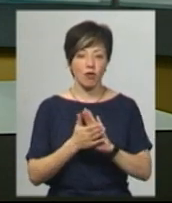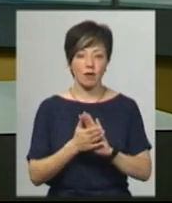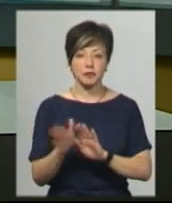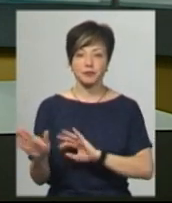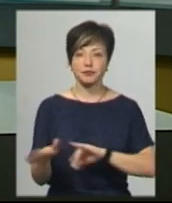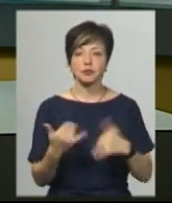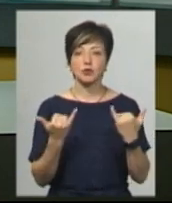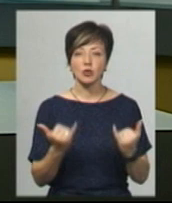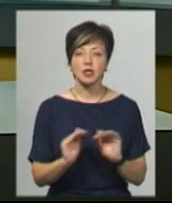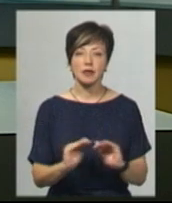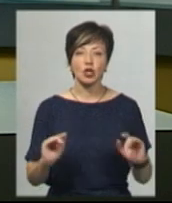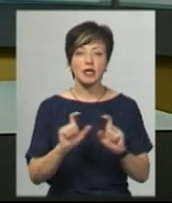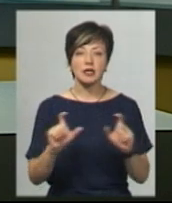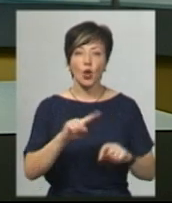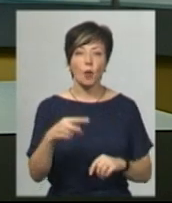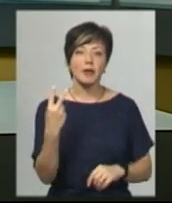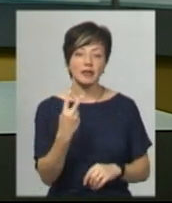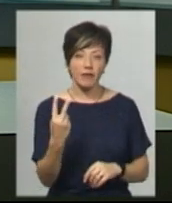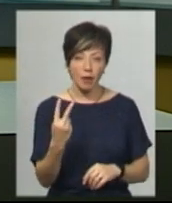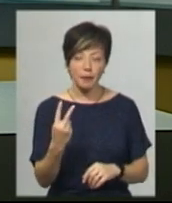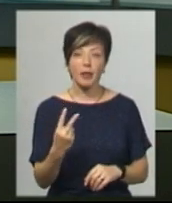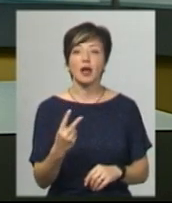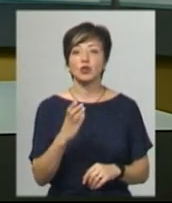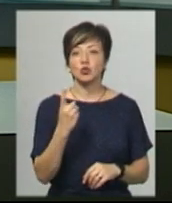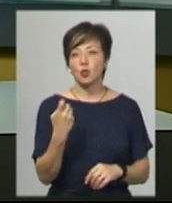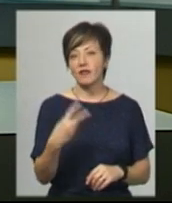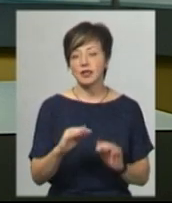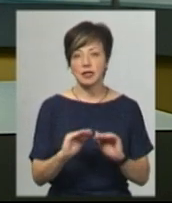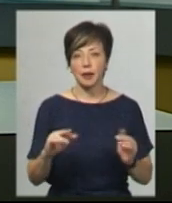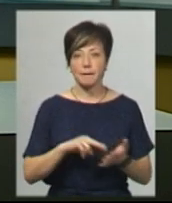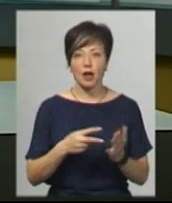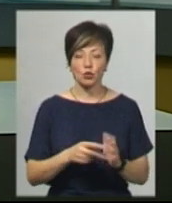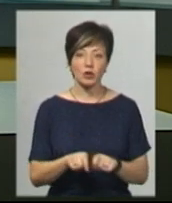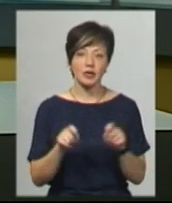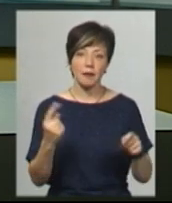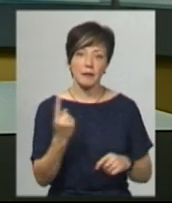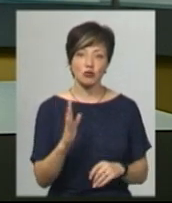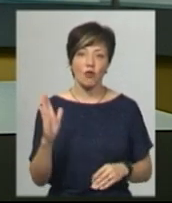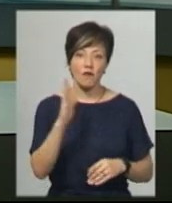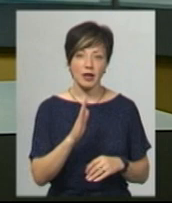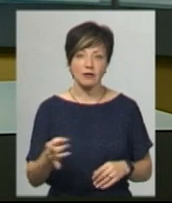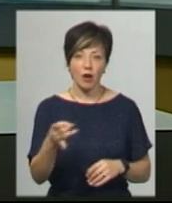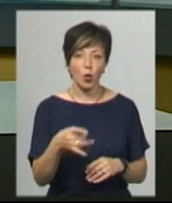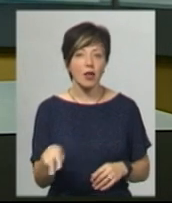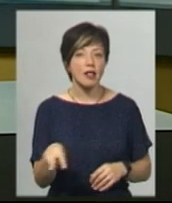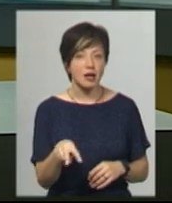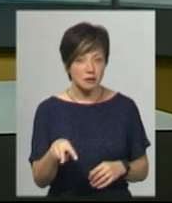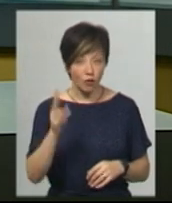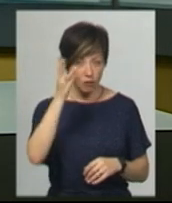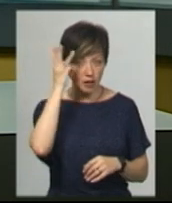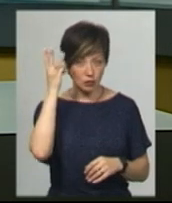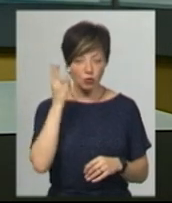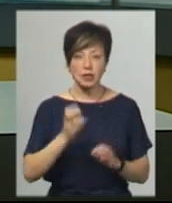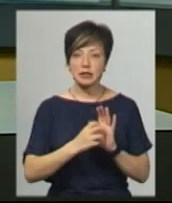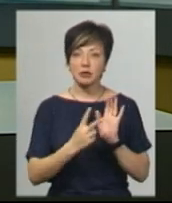Сучасний дошкільний навчальний заклад номер 2 «Соколядко» на 120 дітей планують відкрити 1 вересня в мікрорайоні Лезнева в обласному центрі.